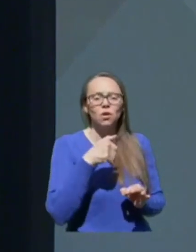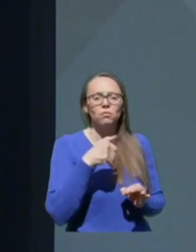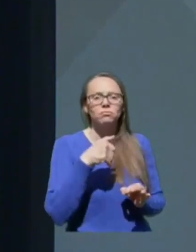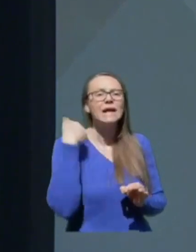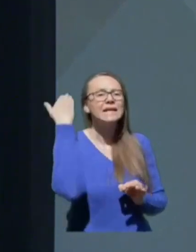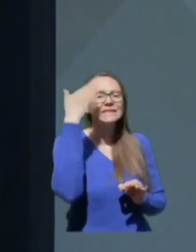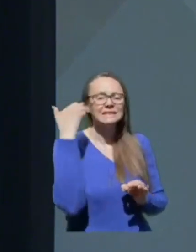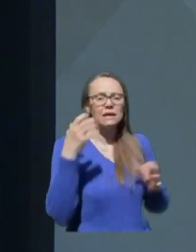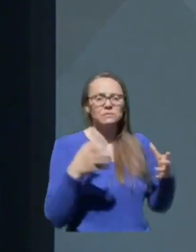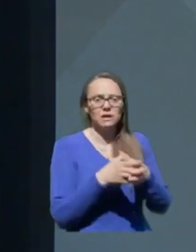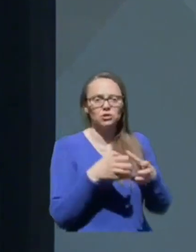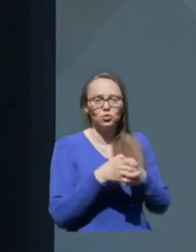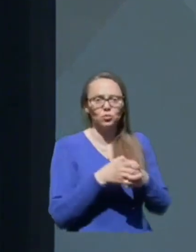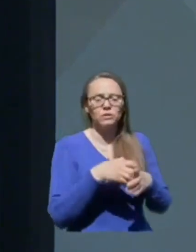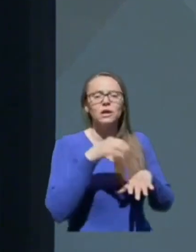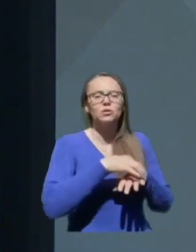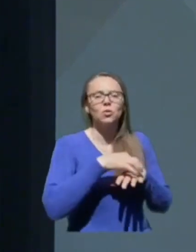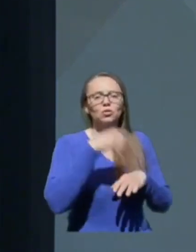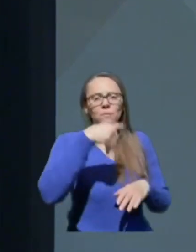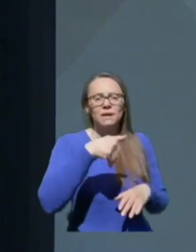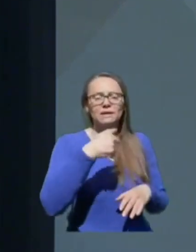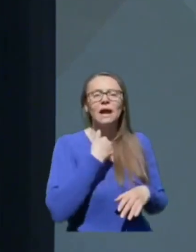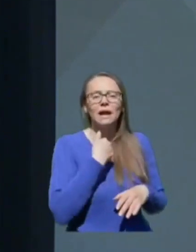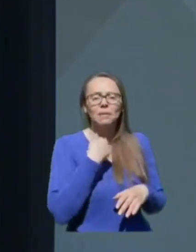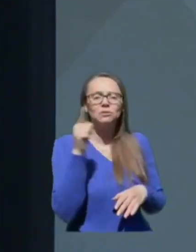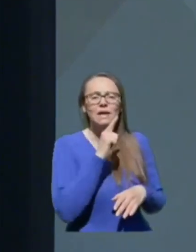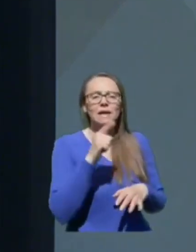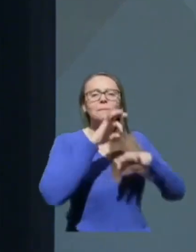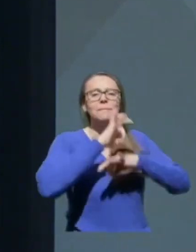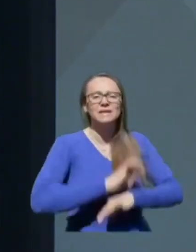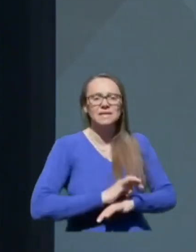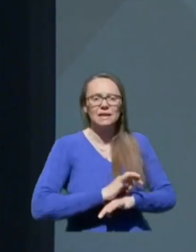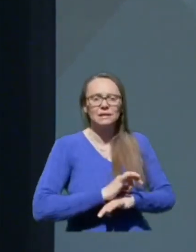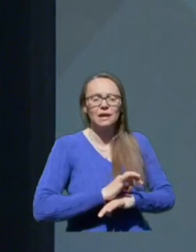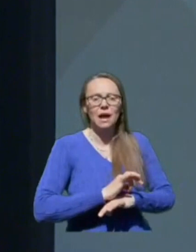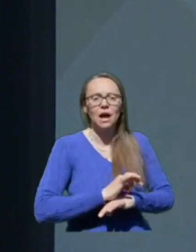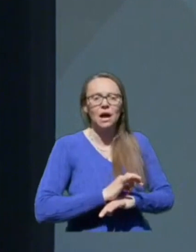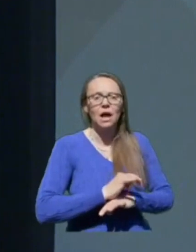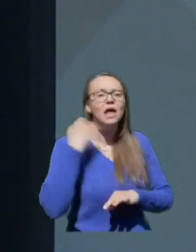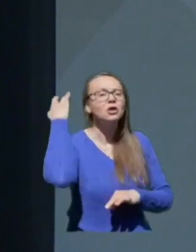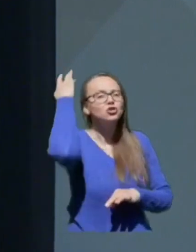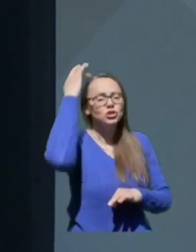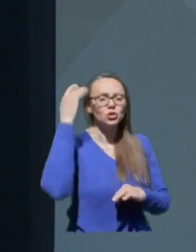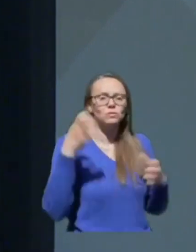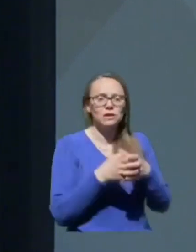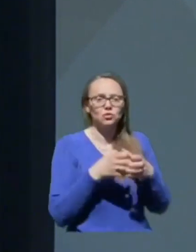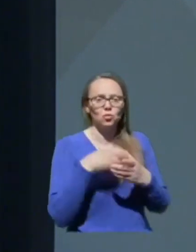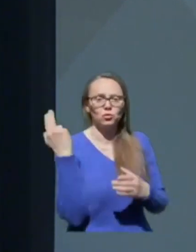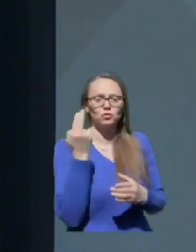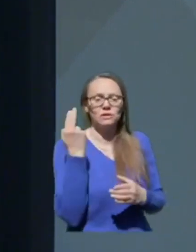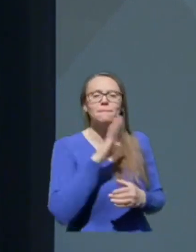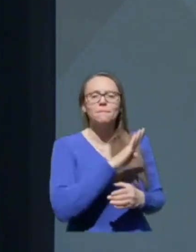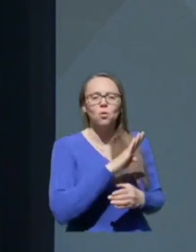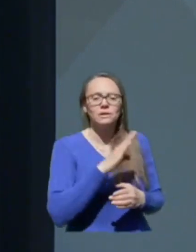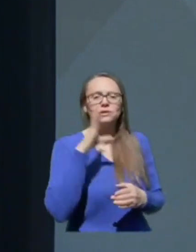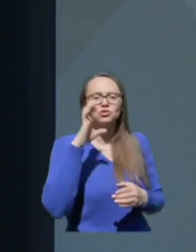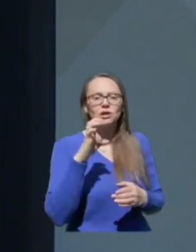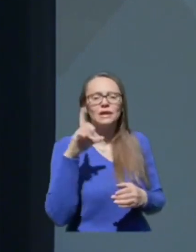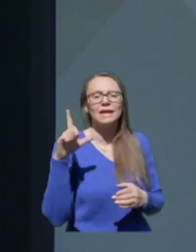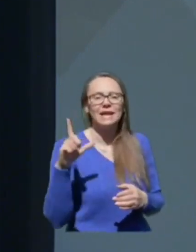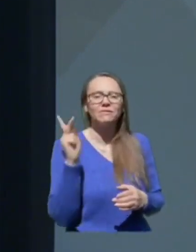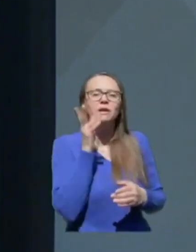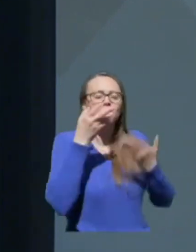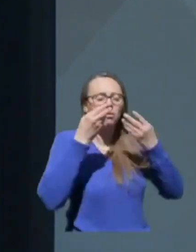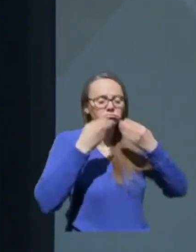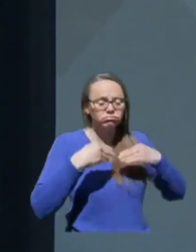Sloveniji dr. Neđada Grabusa in predsednika židovske skupnosti v Sloveniji, Borisa Čarina Levija, ki bo prebral